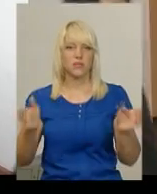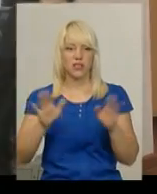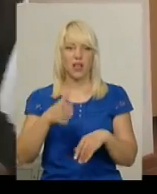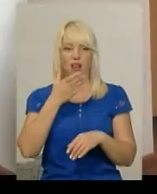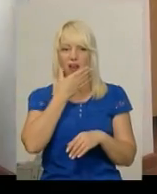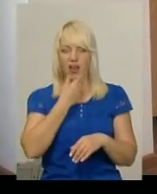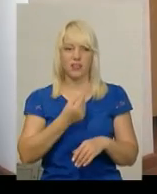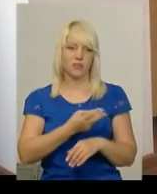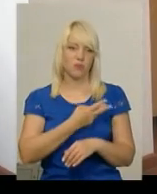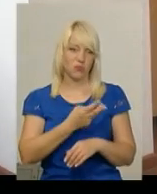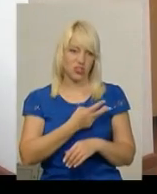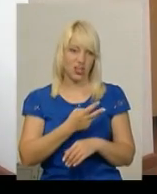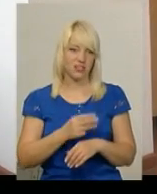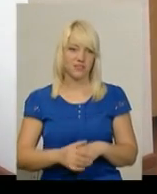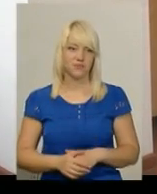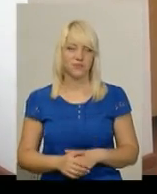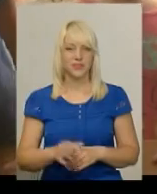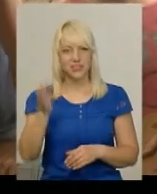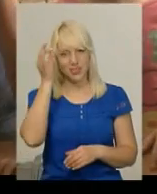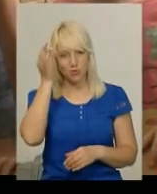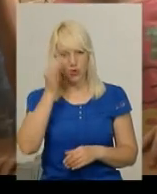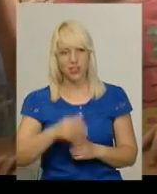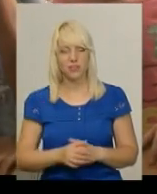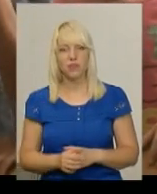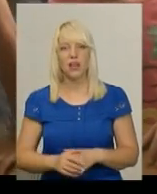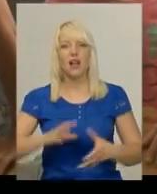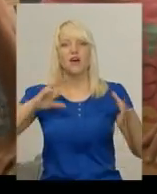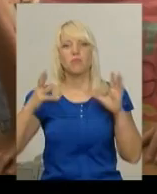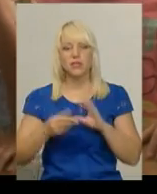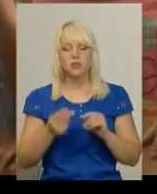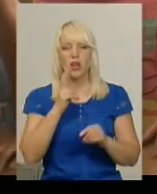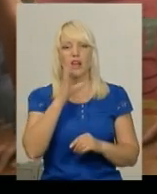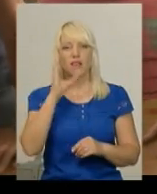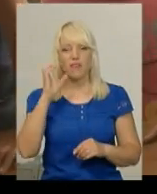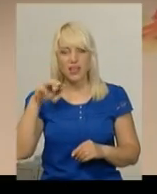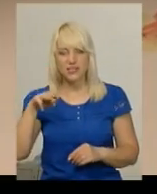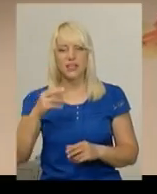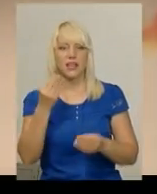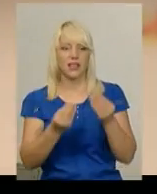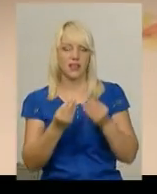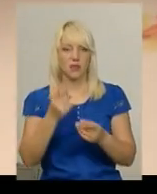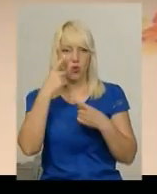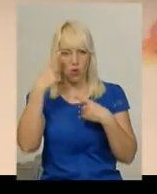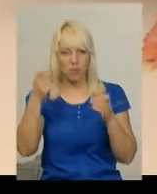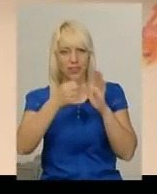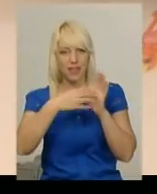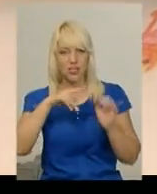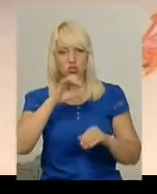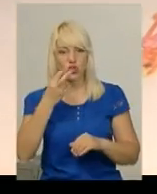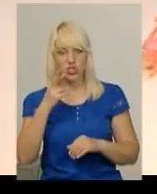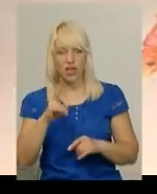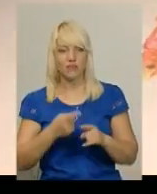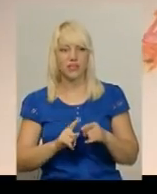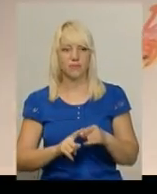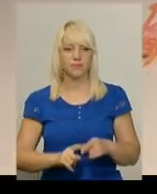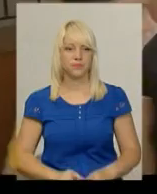гарні побажання і спогаду. Підсумку квестах гри і переможців оголосять 15 червня під час закриття табірної зміни